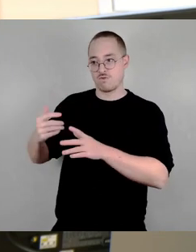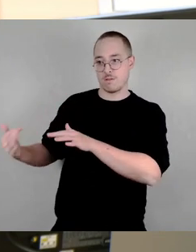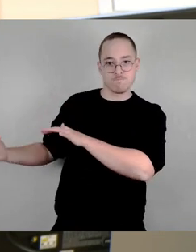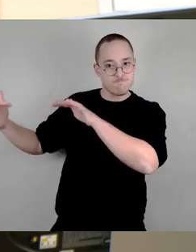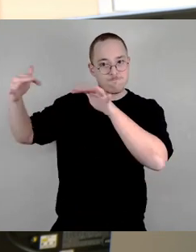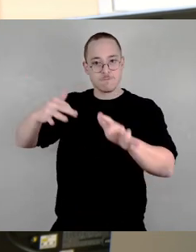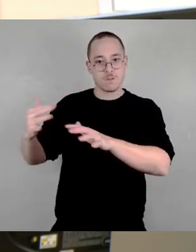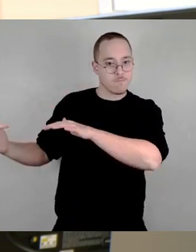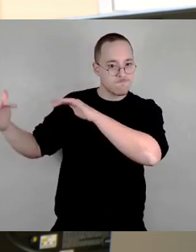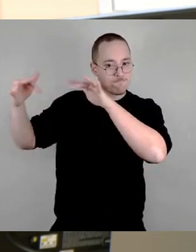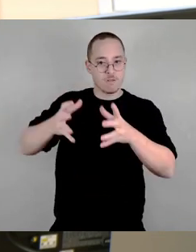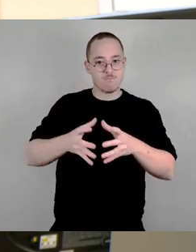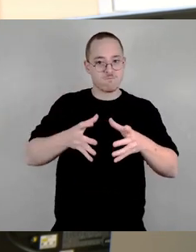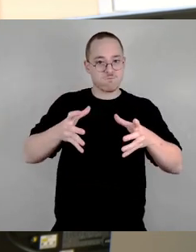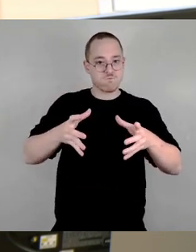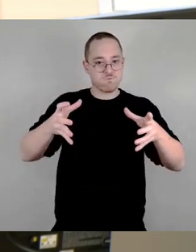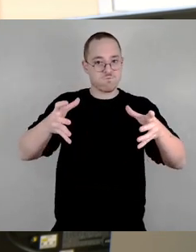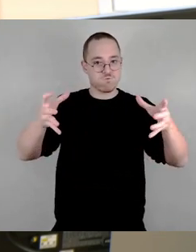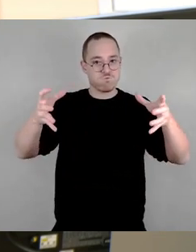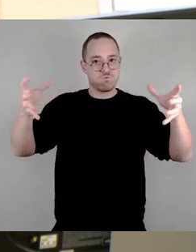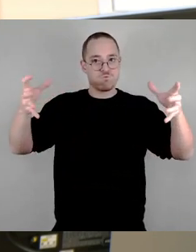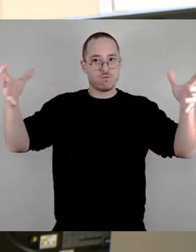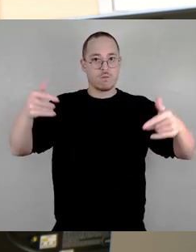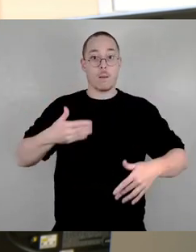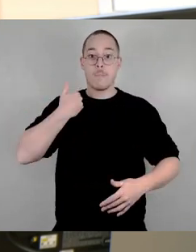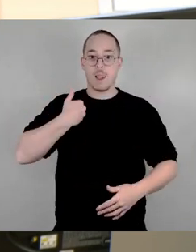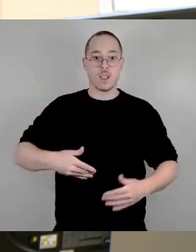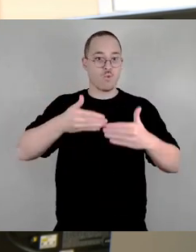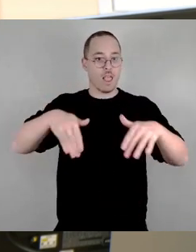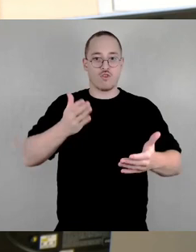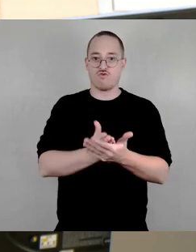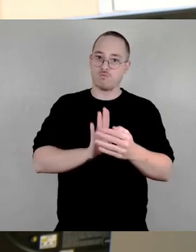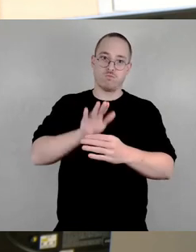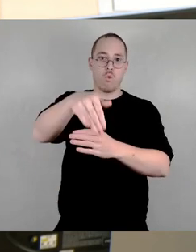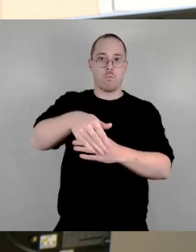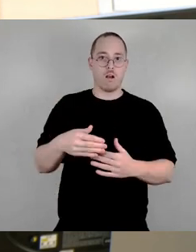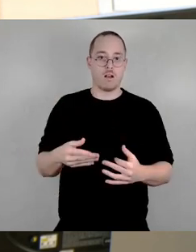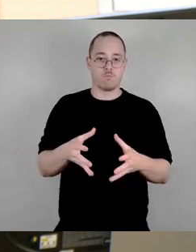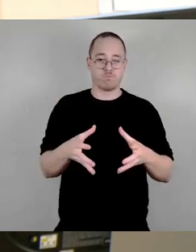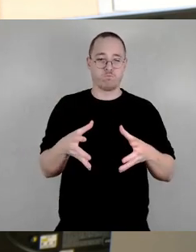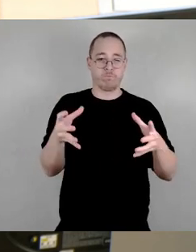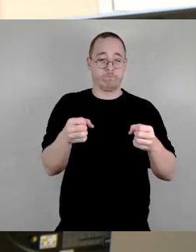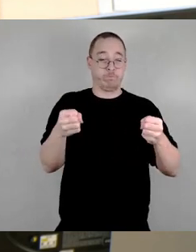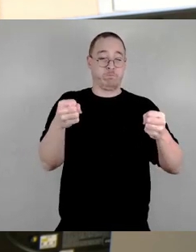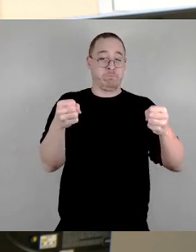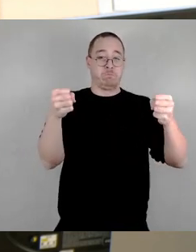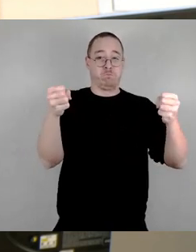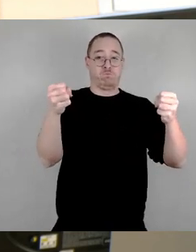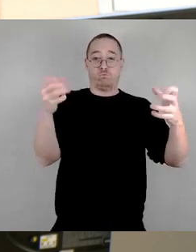Belastungsgrenze hinausgehen. Und genau da haben wir den Punkt. Weil dieser Grenze, wo es eben nicht mehr